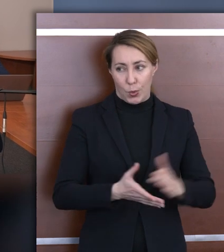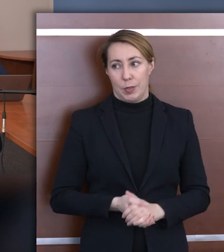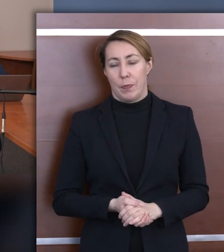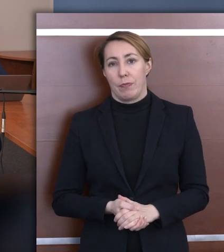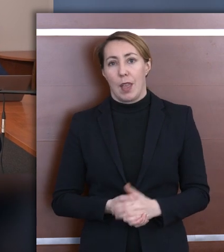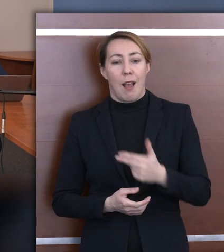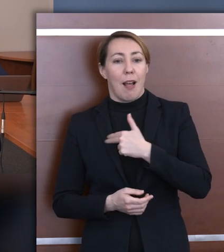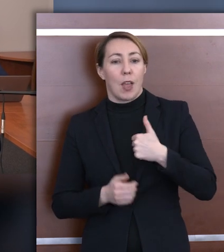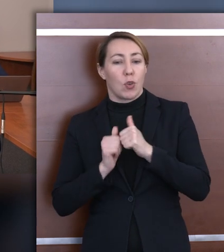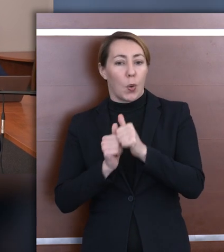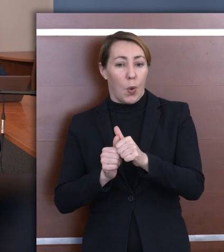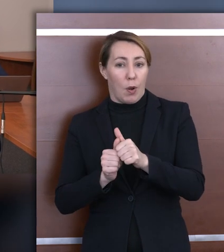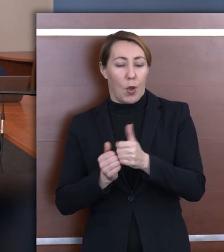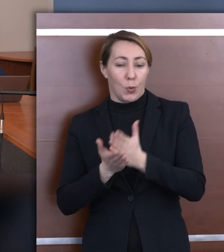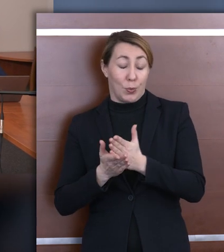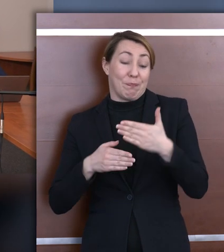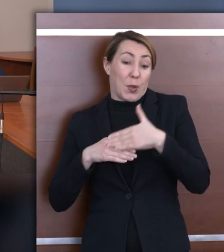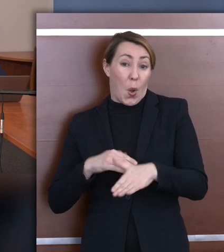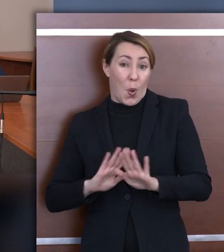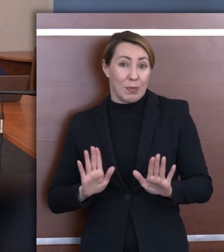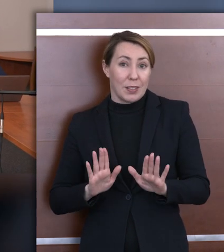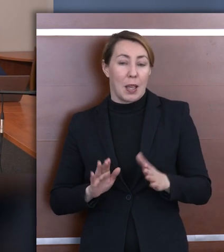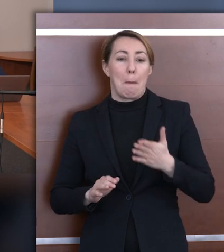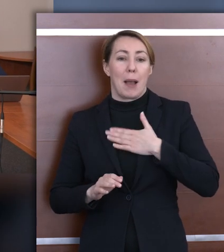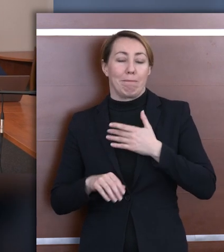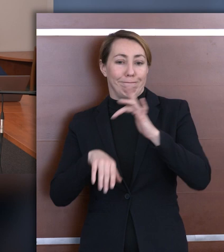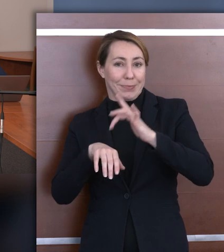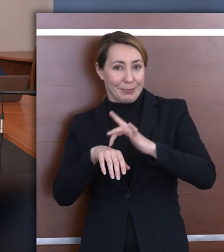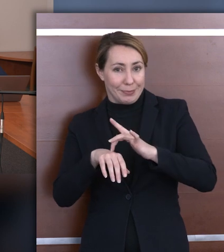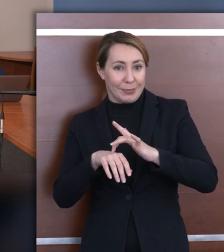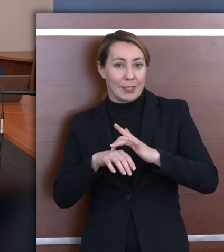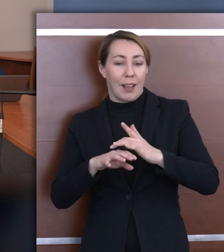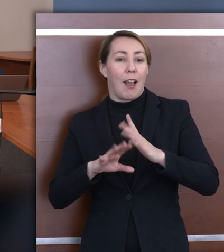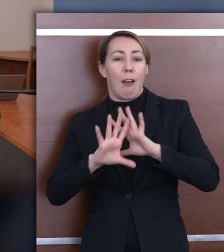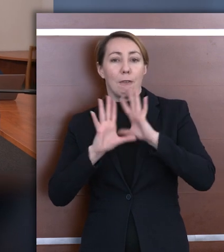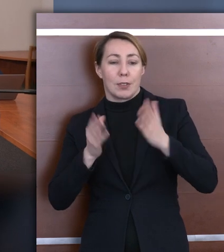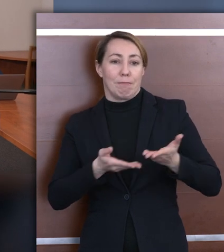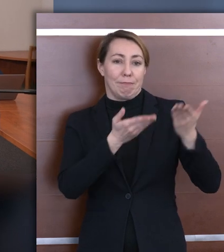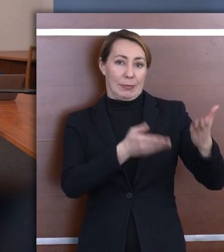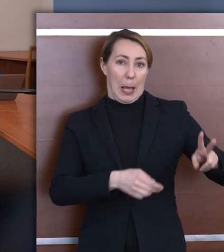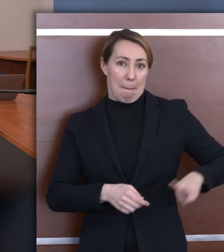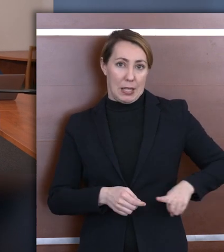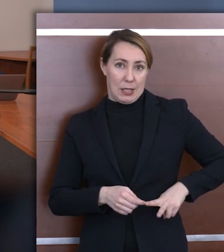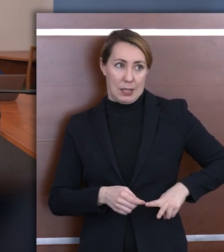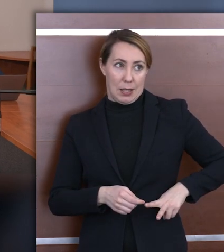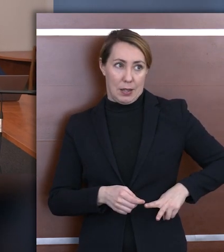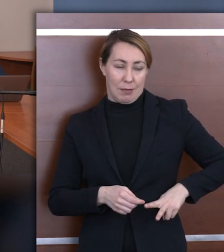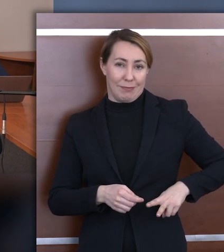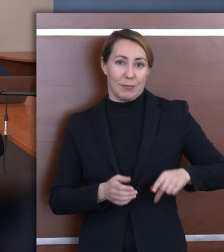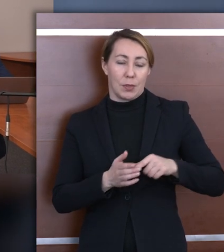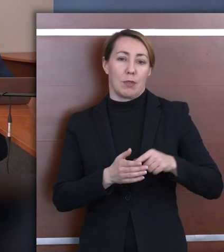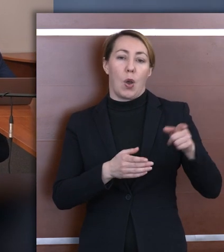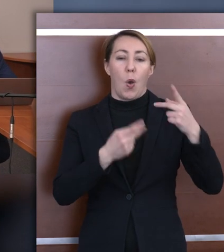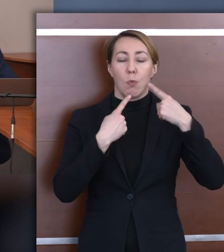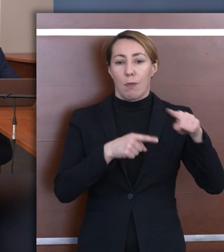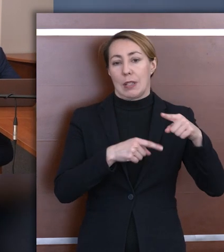tak? Proszę Państwa, nasza rola w tym zakresie się kończy. My oczywiście mamy pewne wnioski i wszystko teraz jest w ręku ministra i służb odpowiedzialnych za